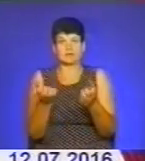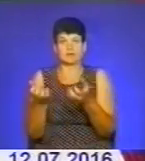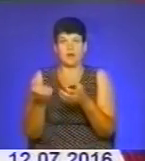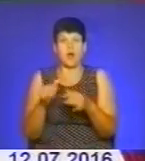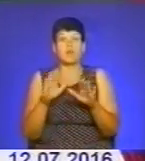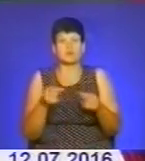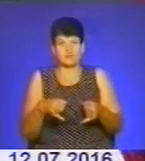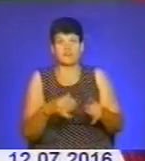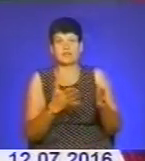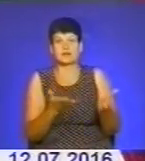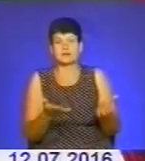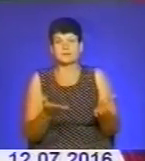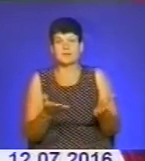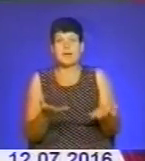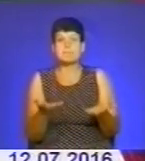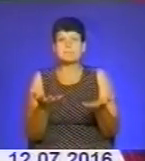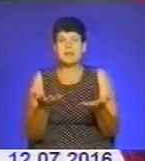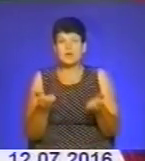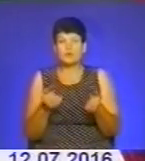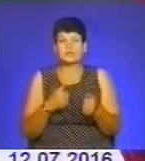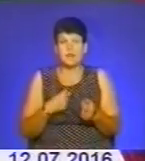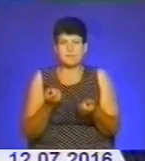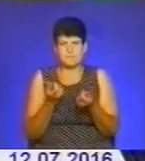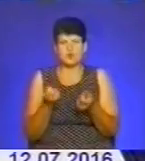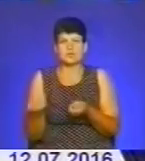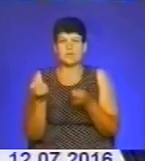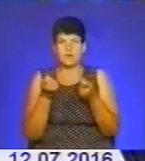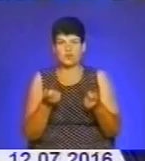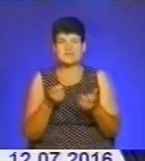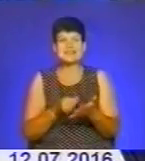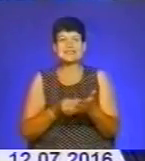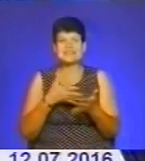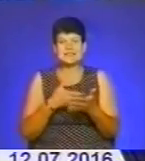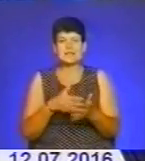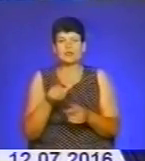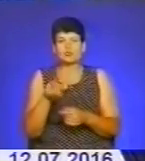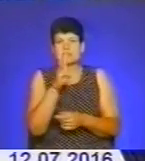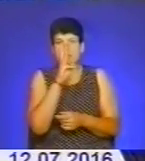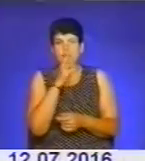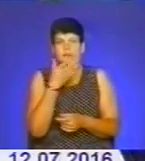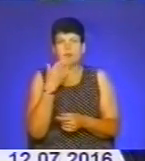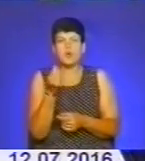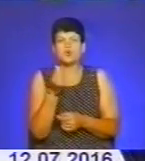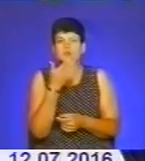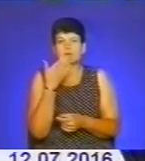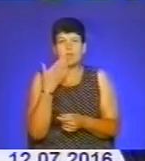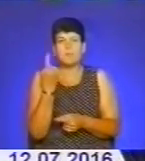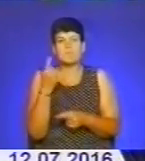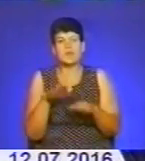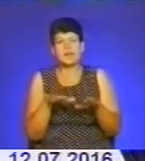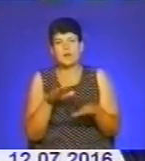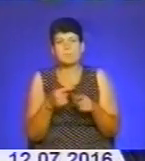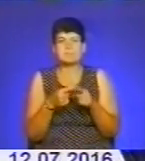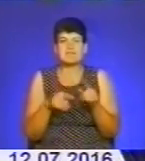викидати. Беруть, нам трошки, потрошки привозять. Ціни, люди зарплати не мають, люди грошей не мають. По кілограму, пів